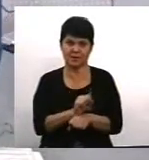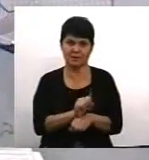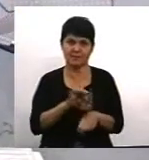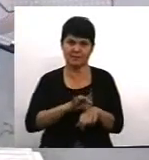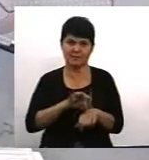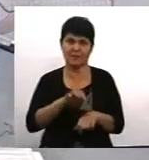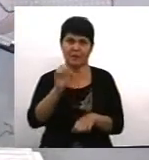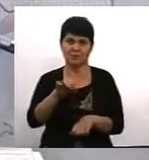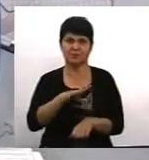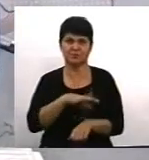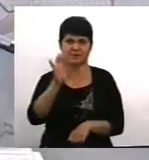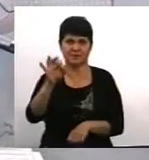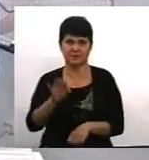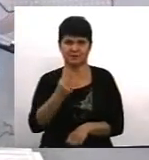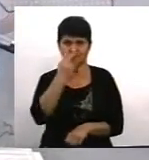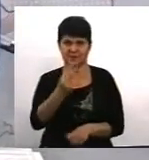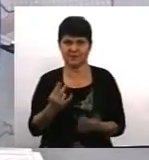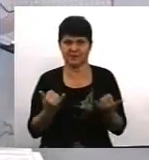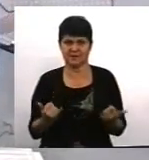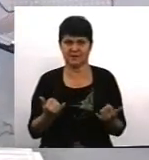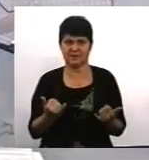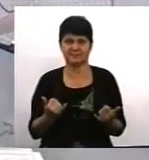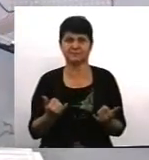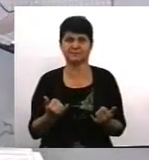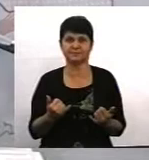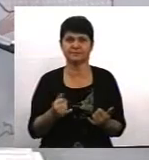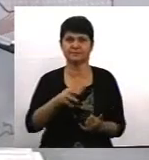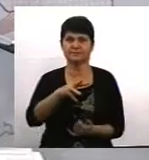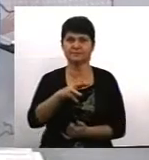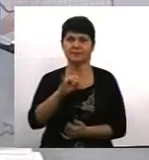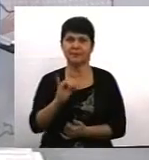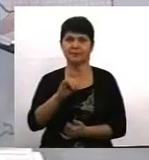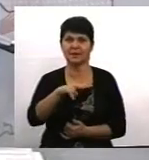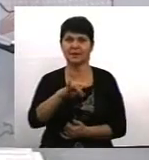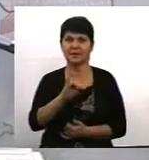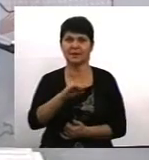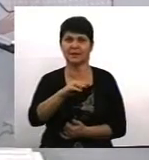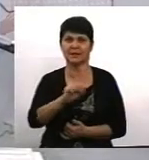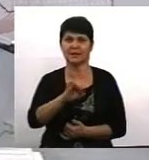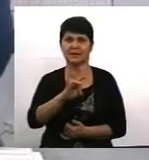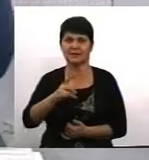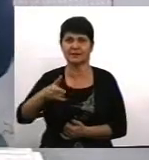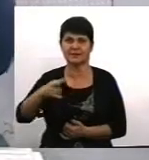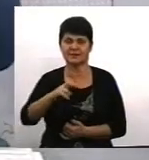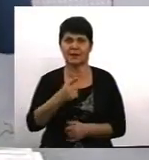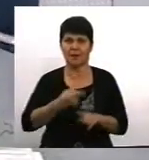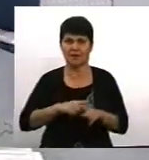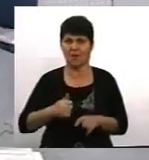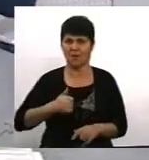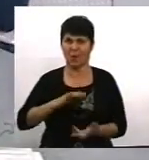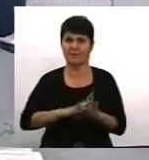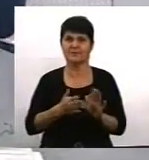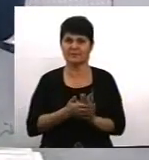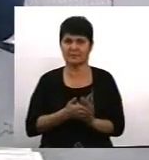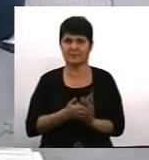соціумі. Тим паче зараз. Мілітаризація. Ви самі починали передачу, говорили про воєнний стан. Насильство в нас в